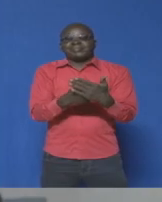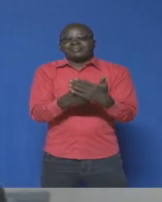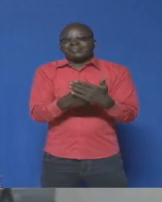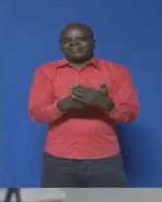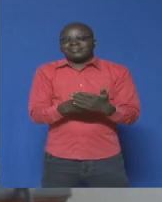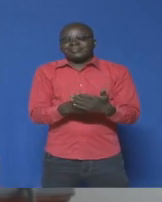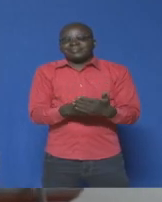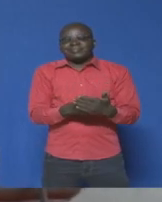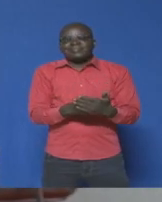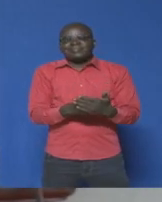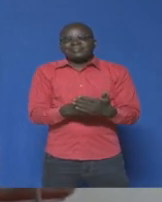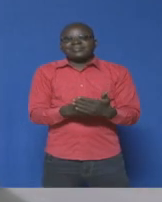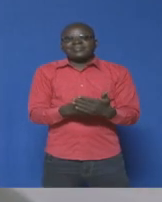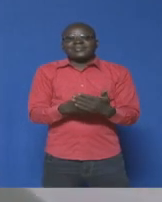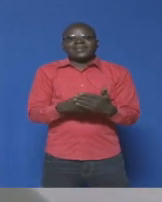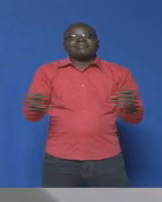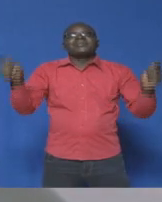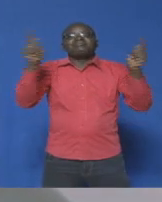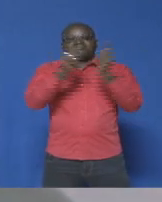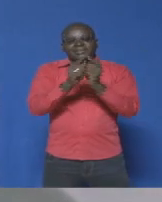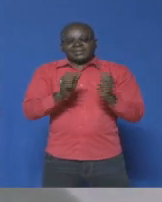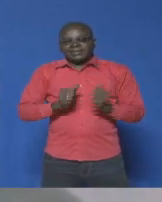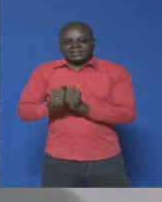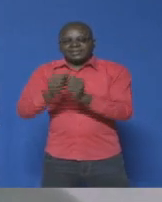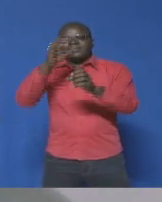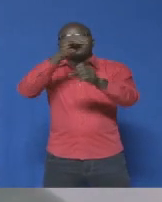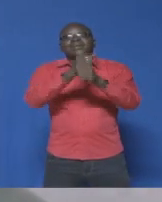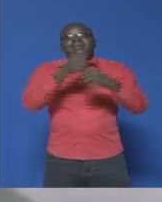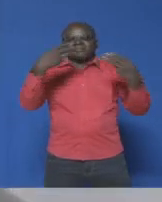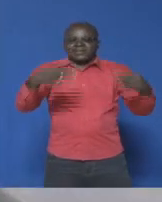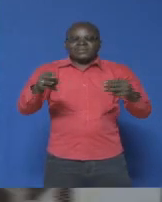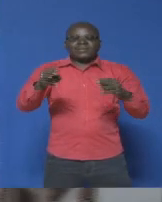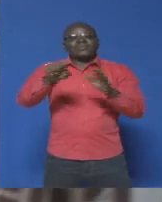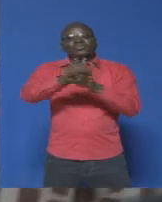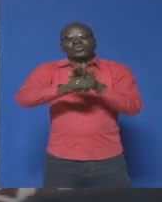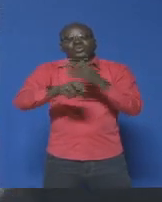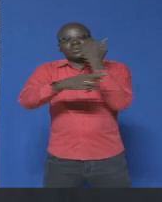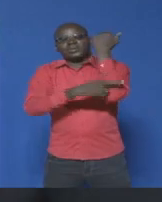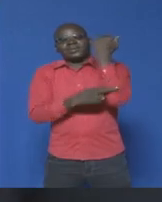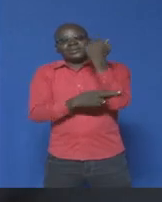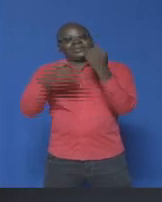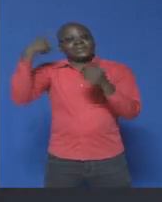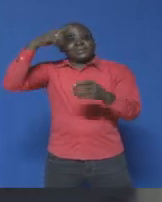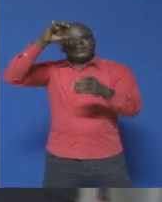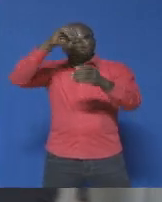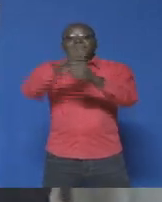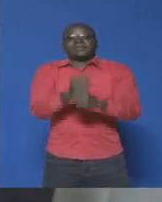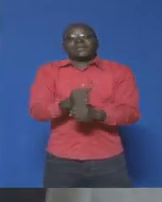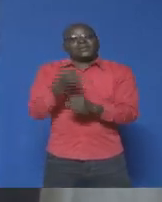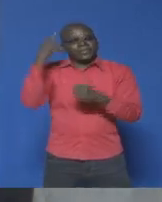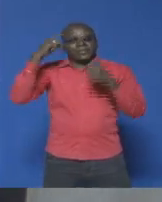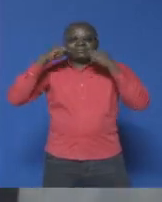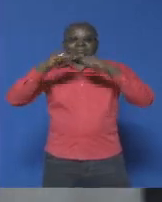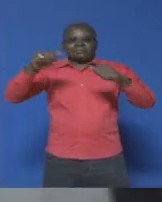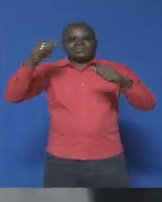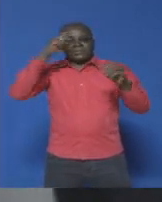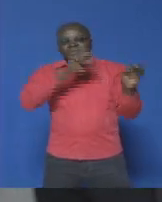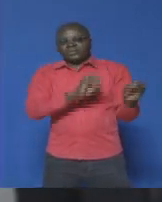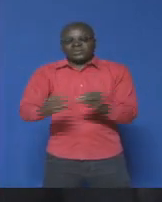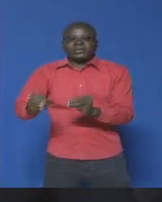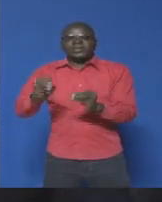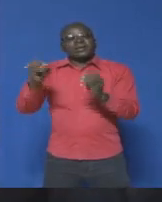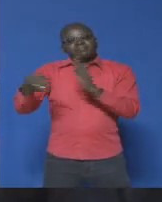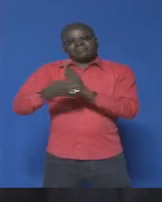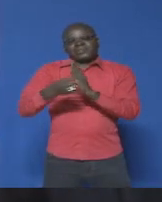Se mettre ensemble pour conquérir le marché sous-régional, c'est l'ambition exprimée par les opérateurs économiques et les politiques